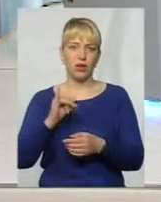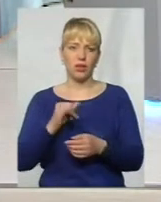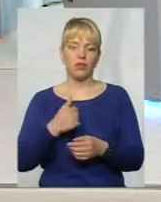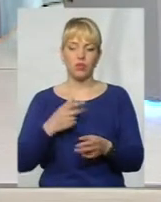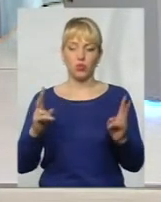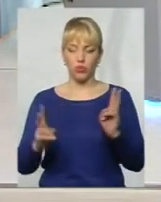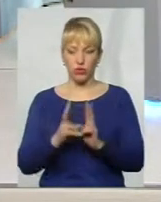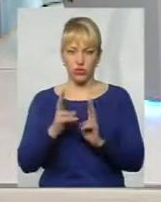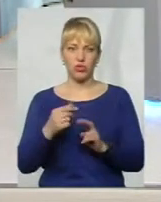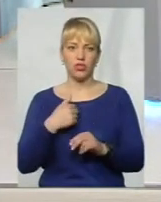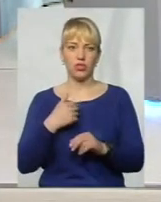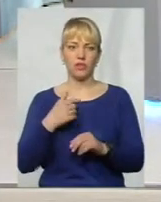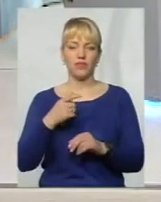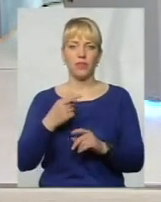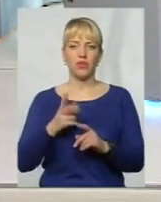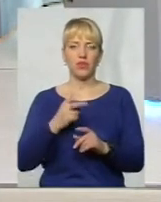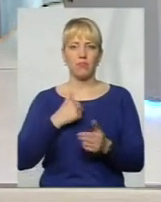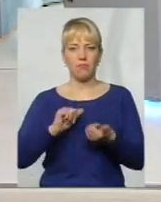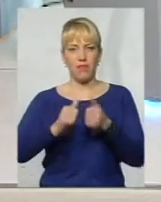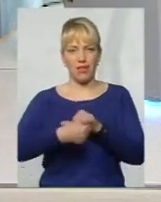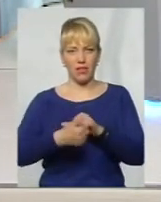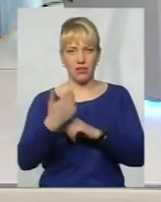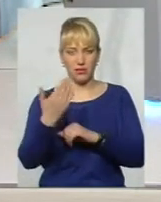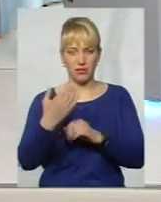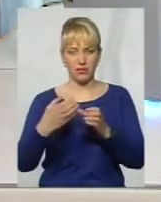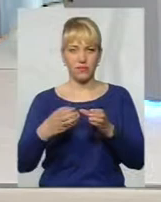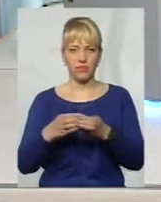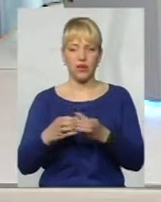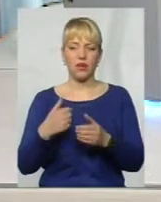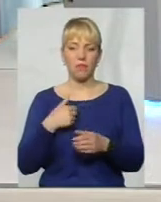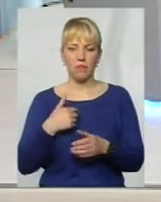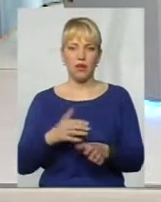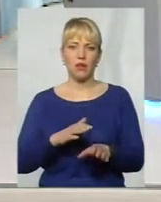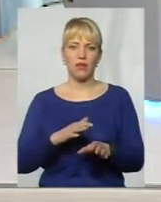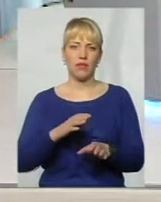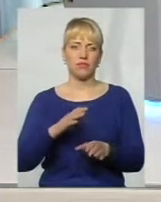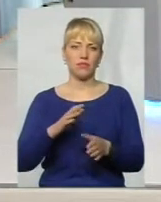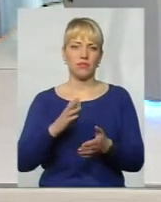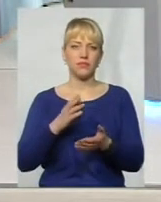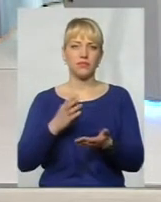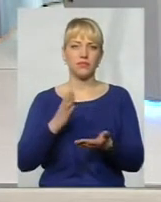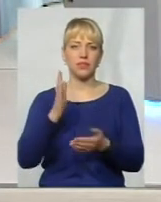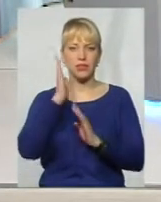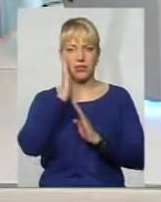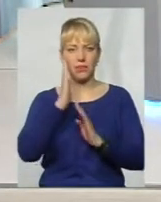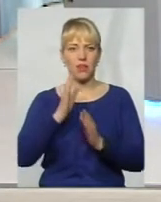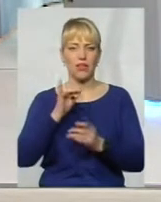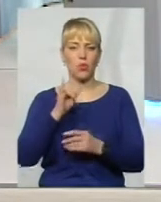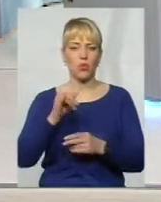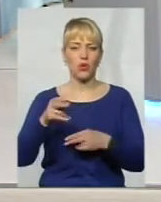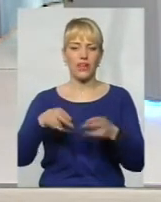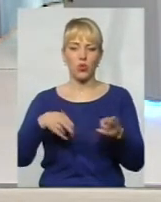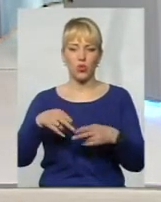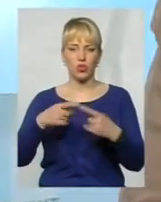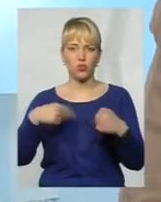сумчани, яких ми міняли, ну, і помістили нас в районні лікарні в хірургічному відділі.